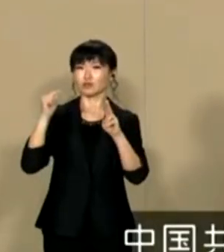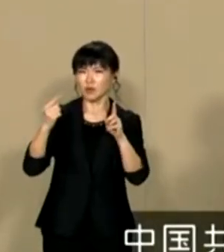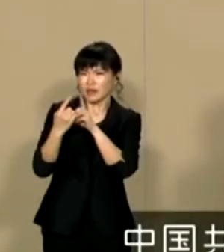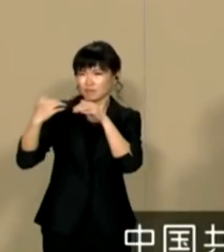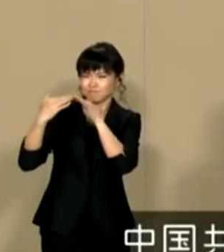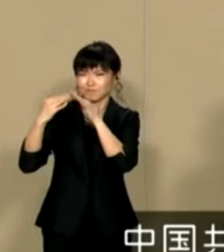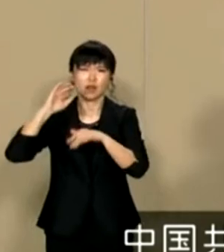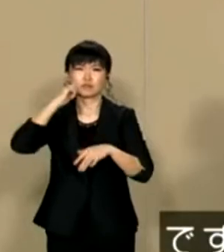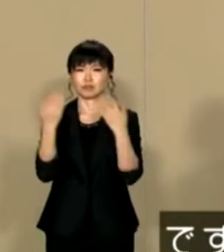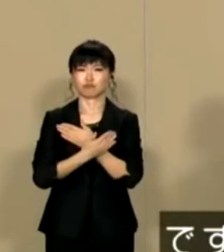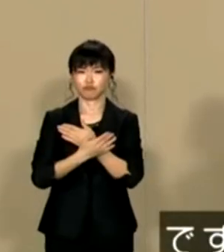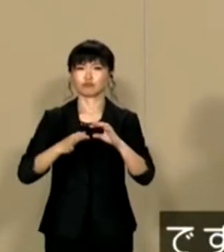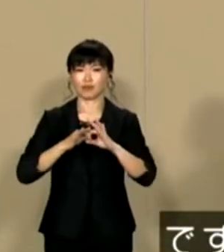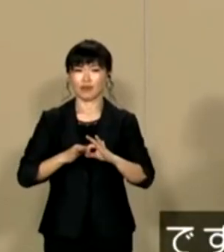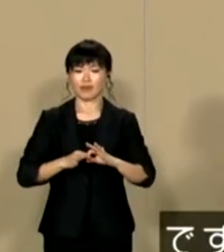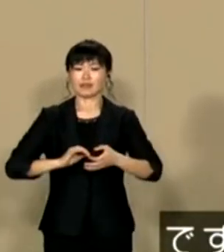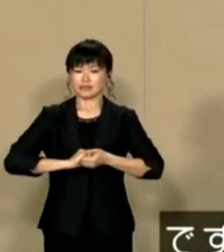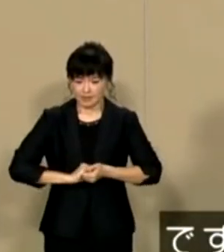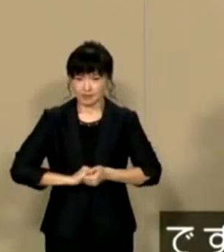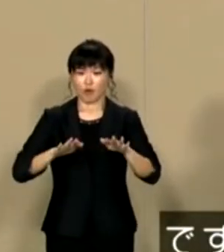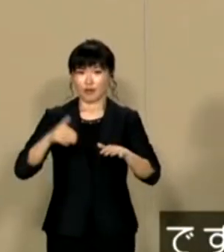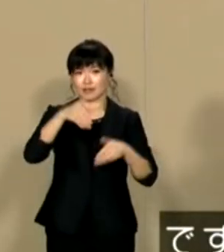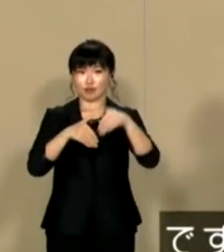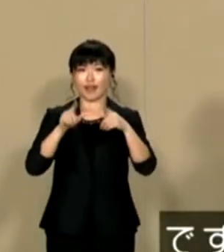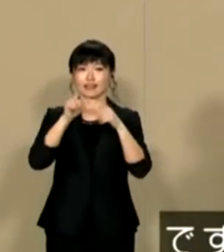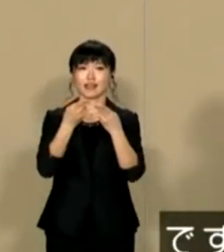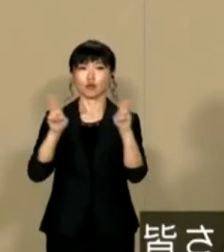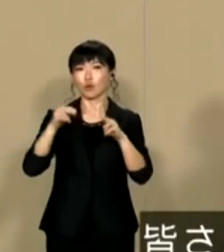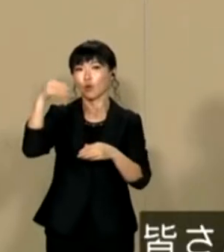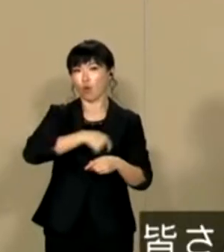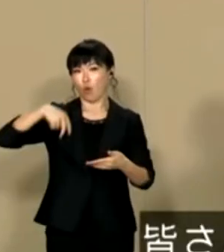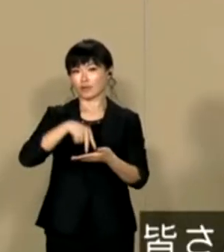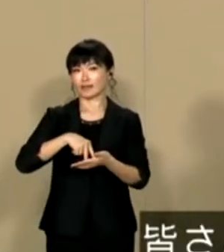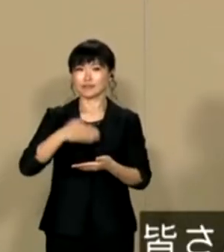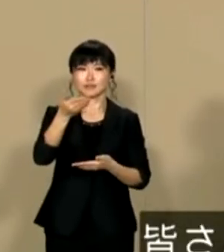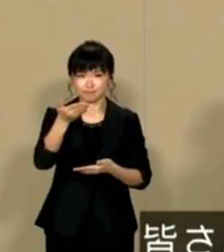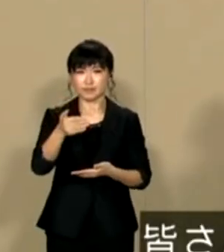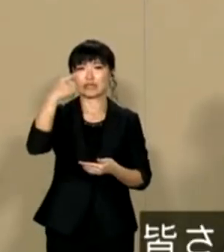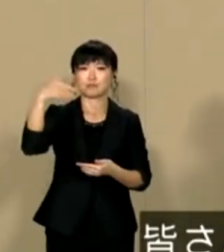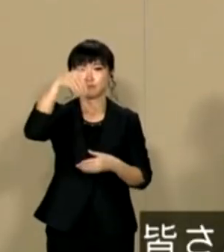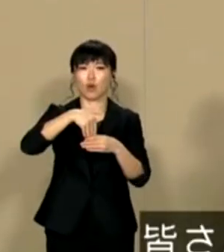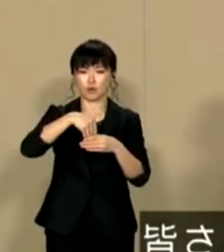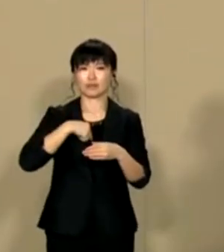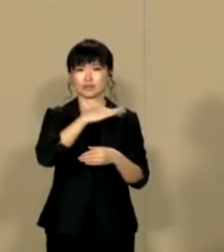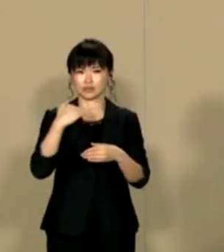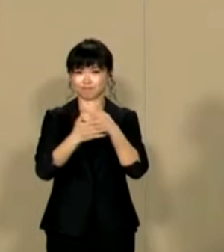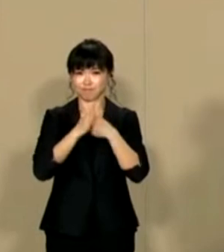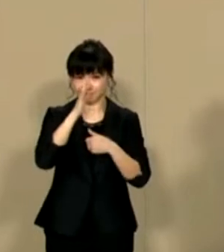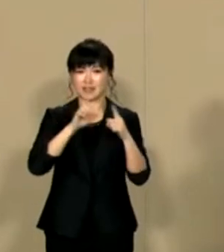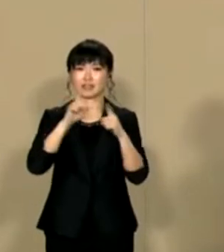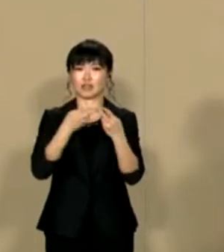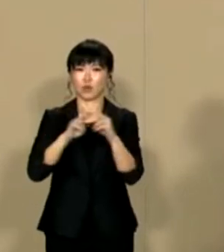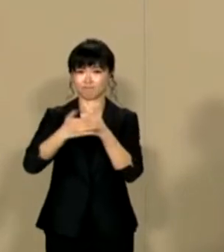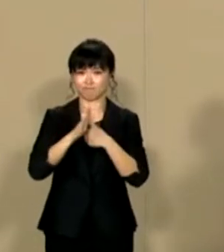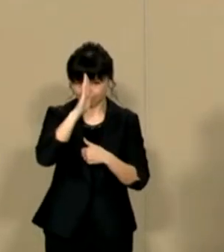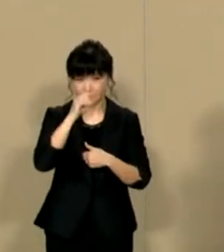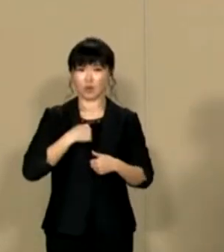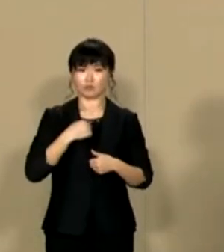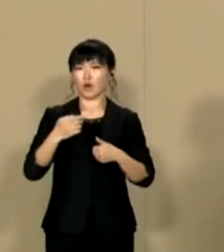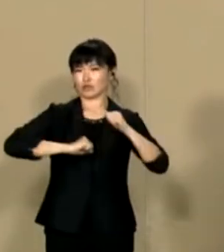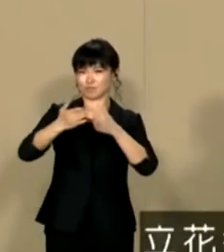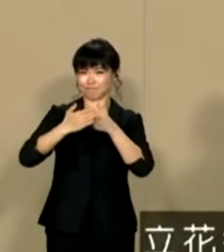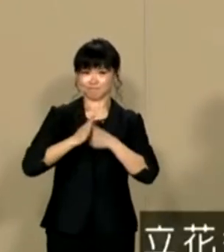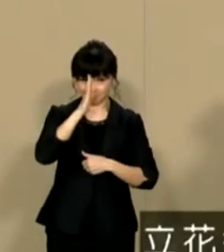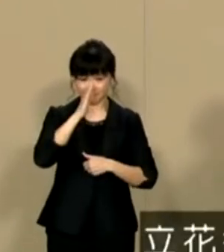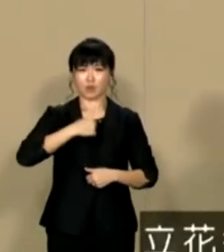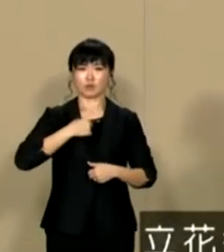対抗することができなくなってしまいますですからどうかどうか今回の選挙NHK党の候補者に皆さんの清き一票を通していただき私どもを助けてくださいNHK党を助けてください橘隆の活動